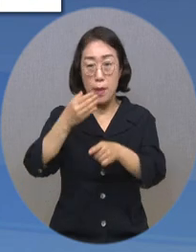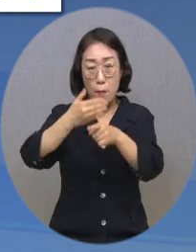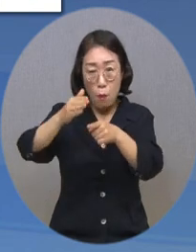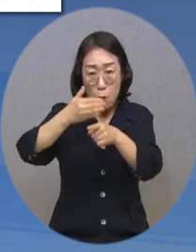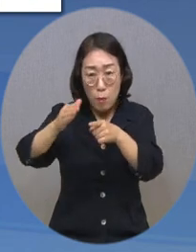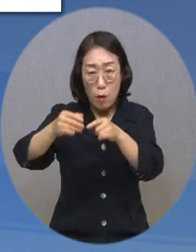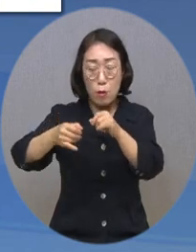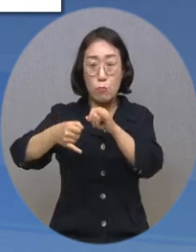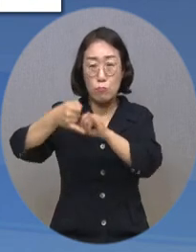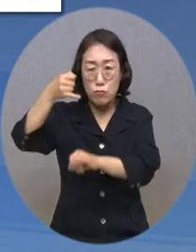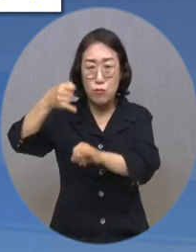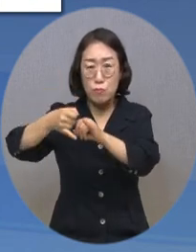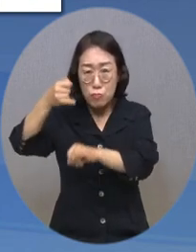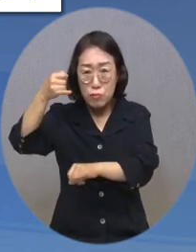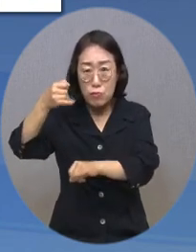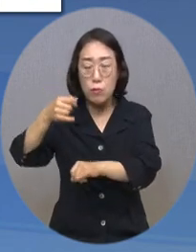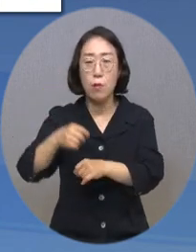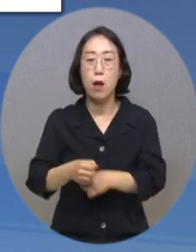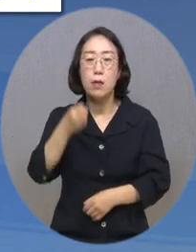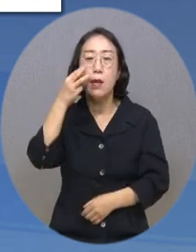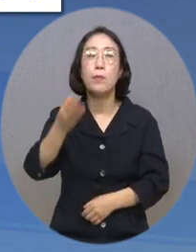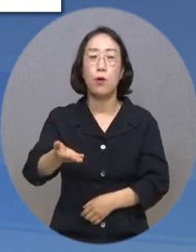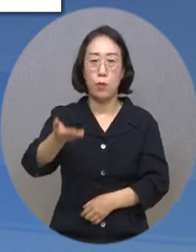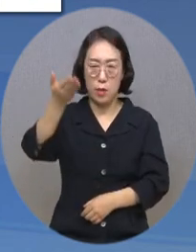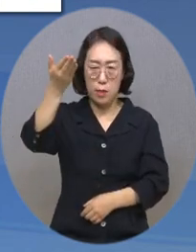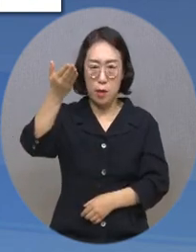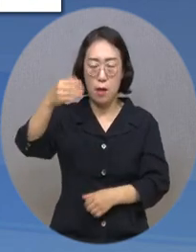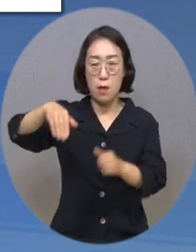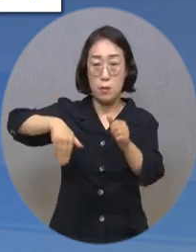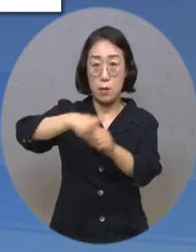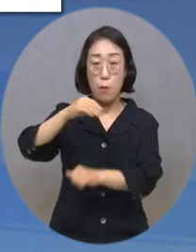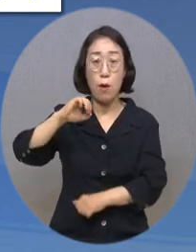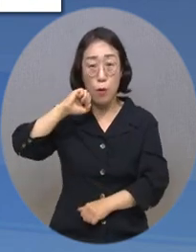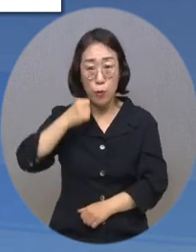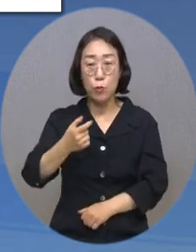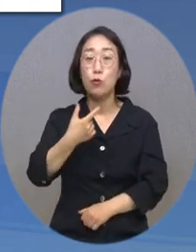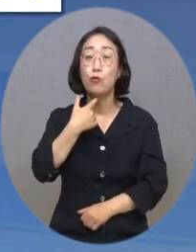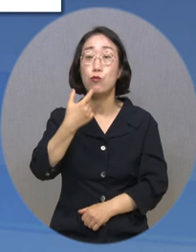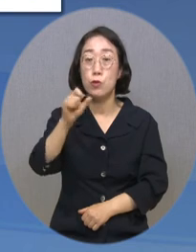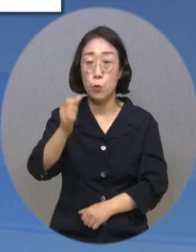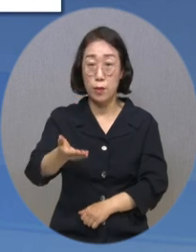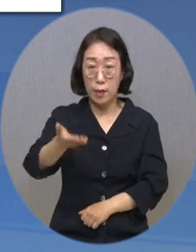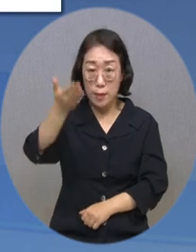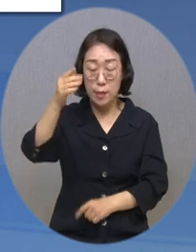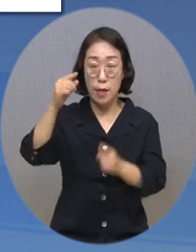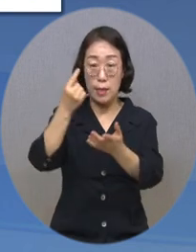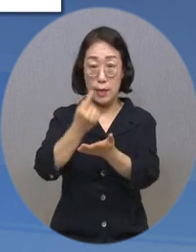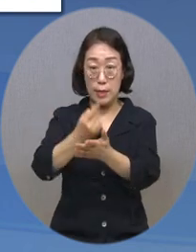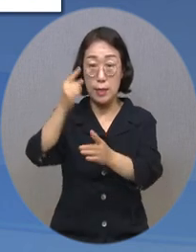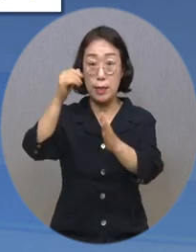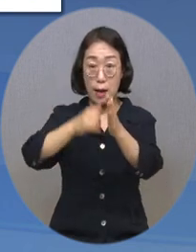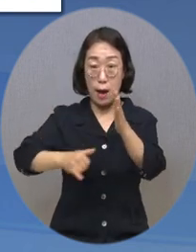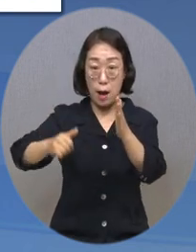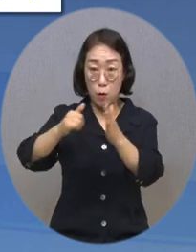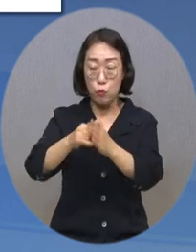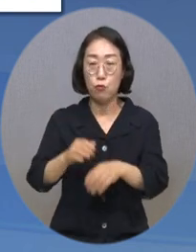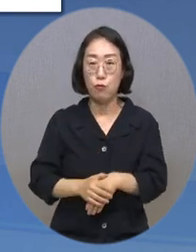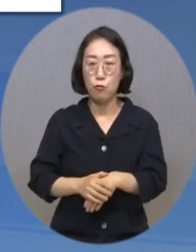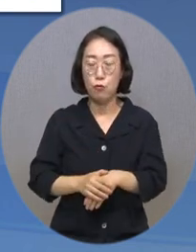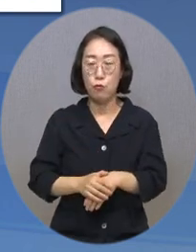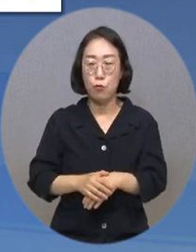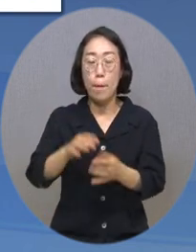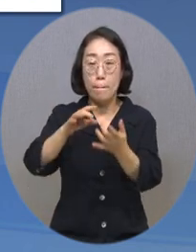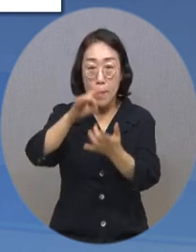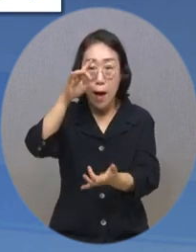공동주택관리비를 3개월 이상 체납한 65세 이상 1인 가구 2만 8천 명을 발굴 대상으로